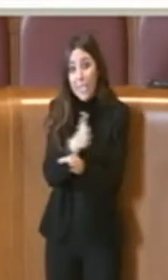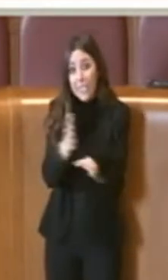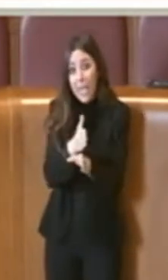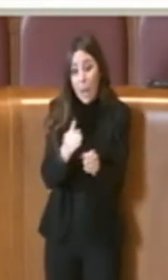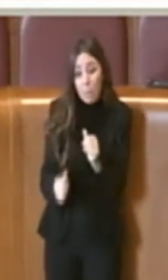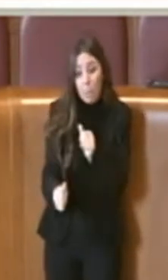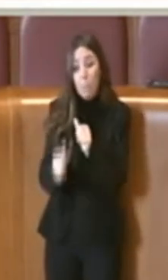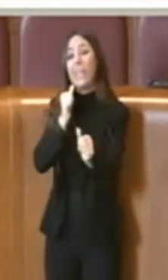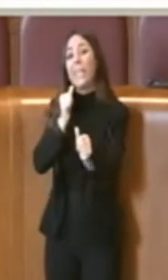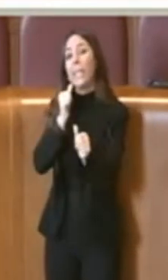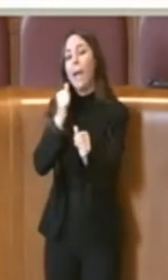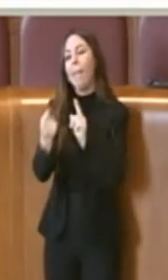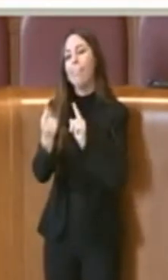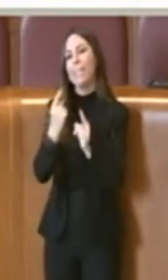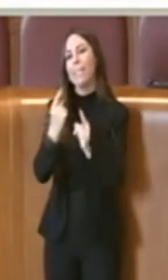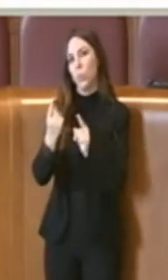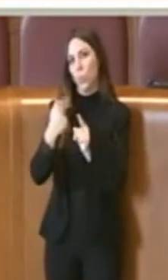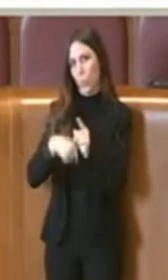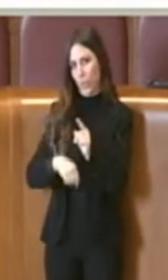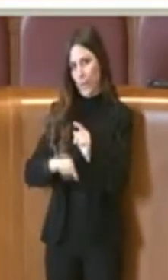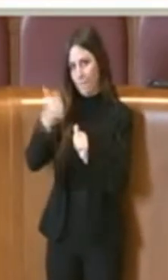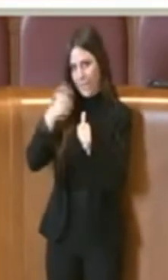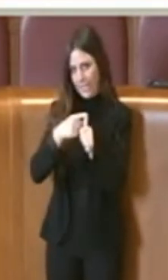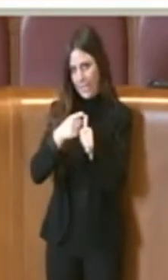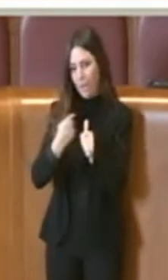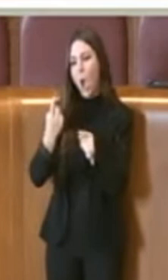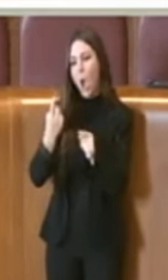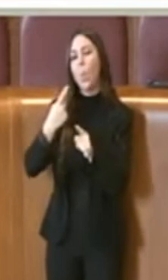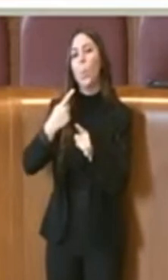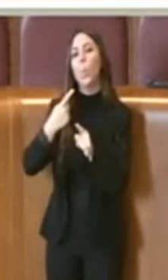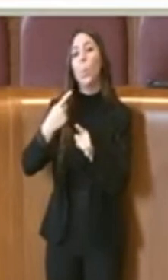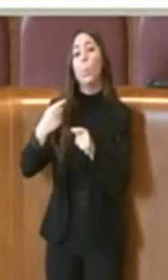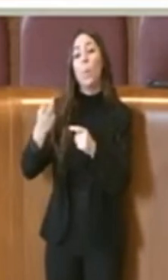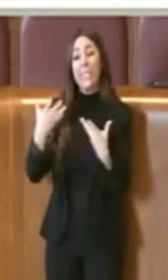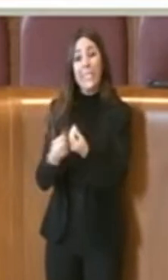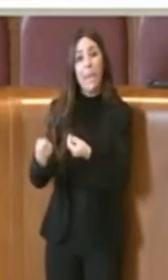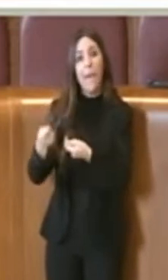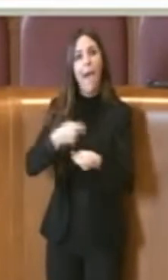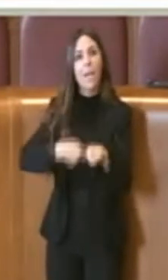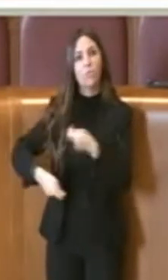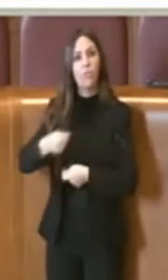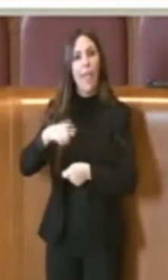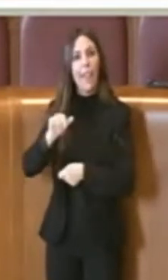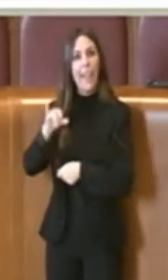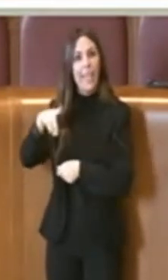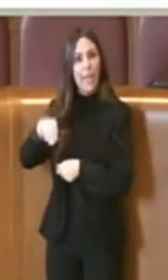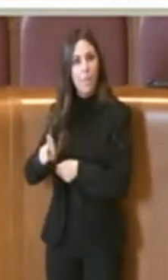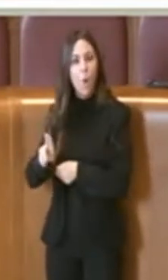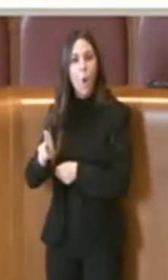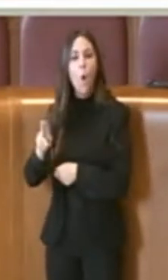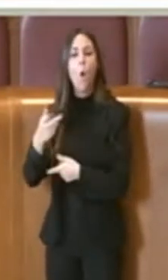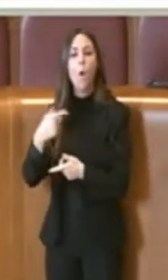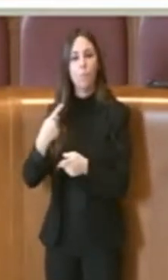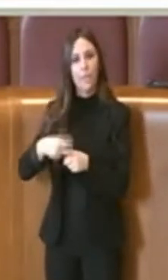interroguire, perciò di intercedere insomma con l'associazione Lipu o comunque un'altra associazione accreditata sul tema della vifauna. Grazie.